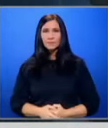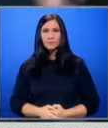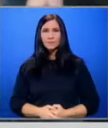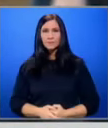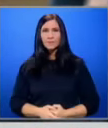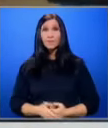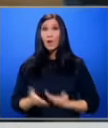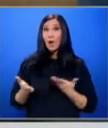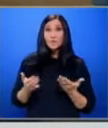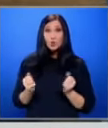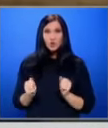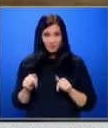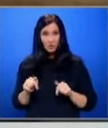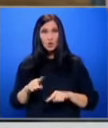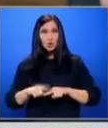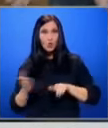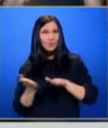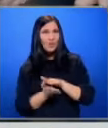Какво очаквате днес от дел?